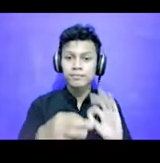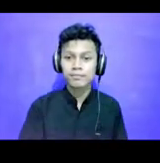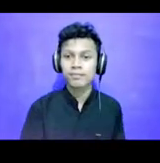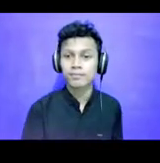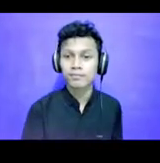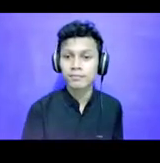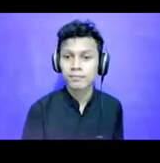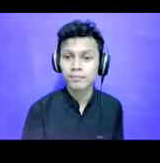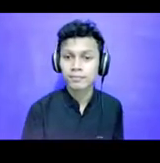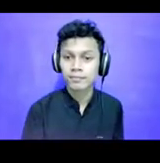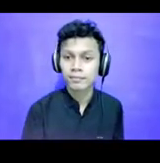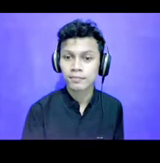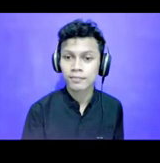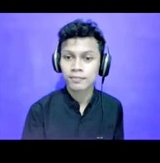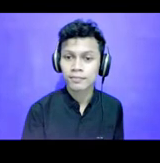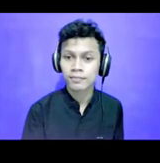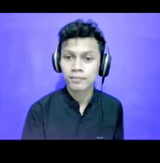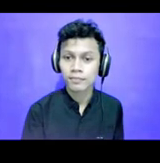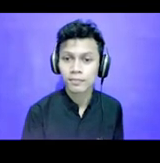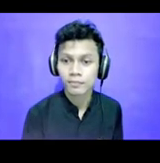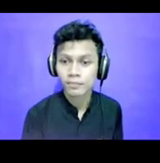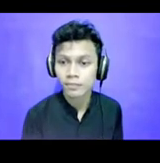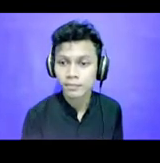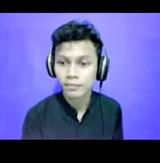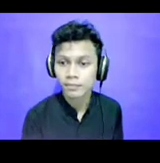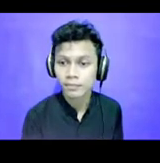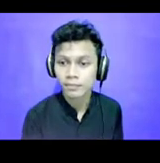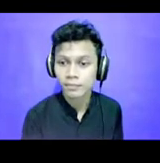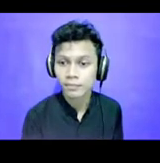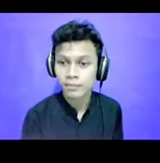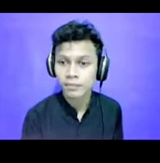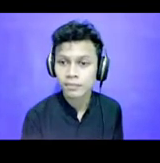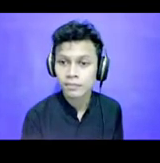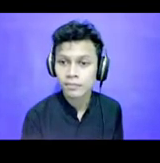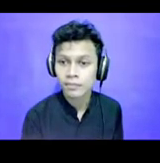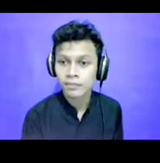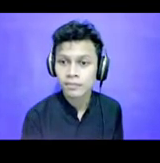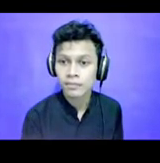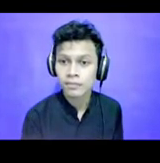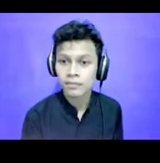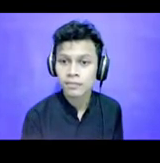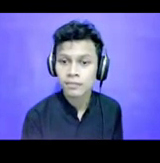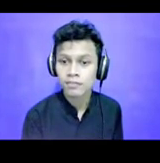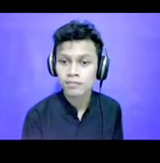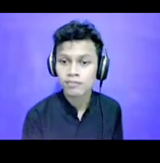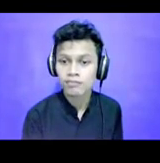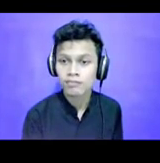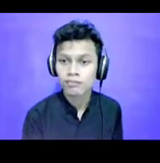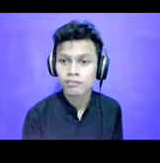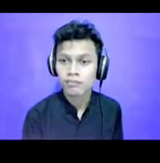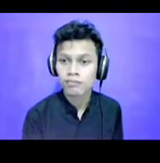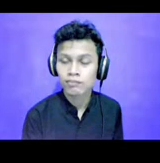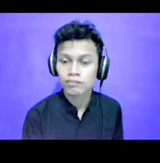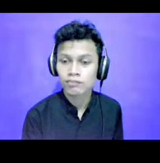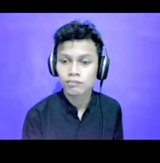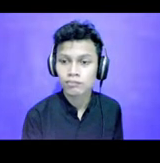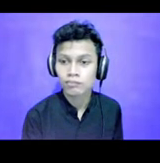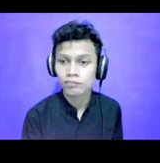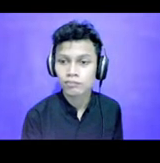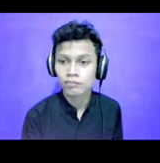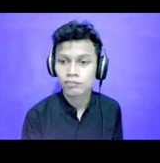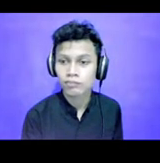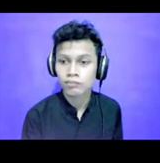benar-benar tepat Cleaning data itu adalah bagian